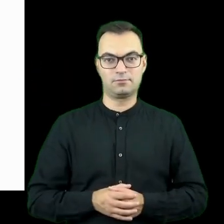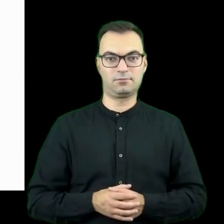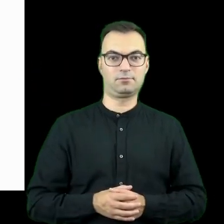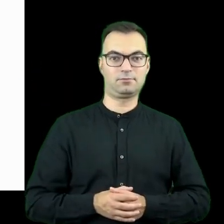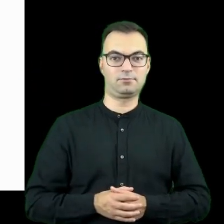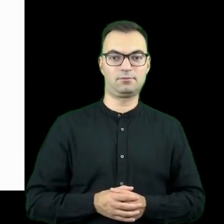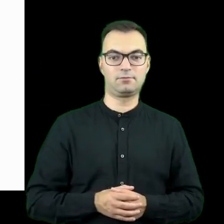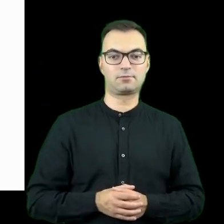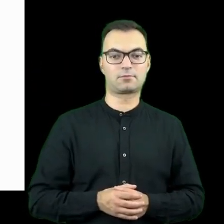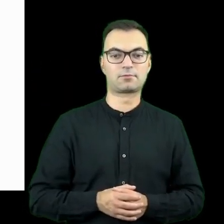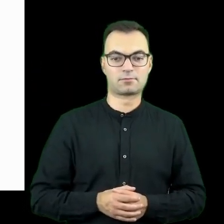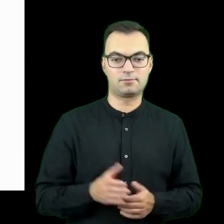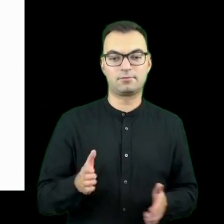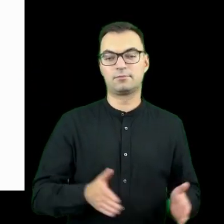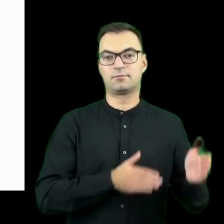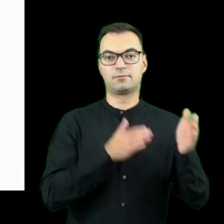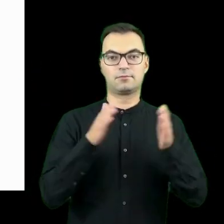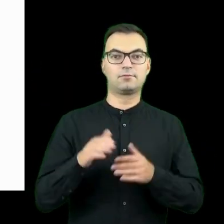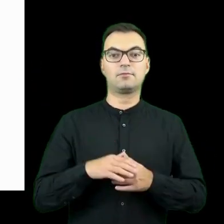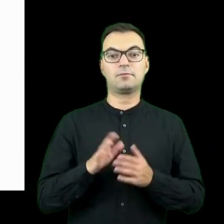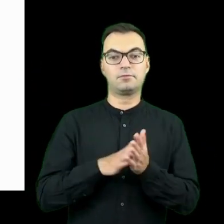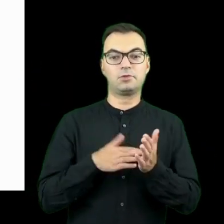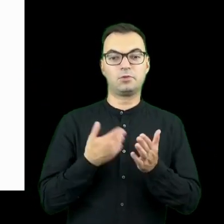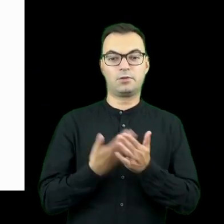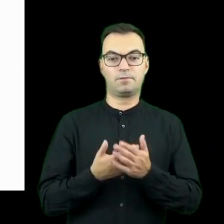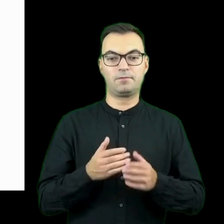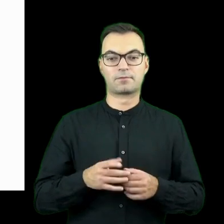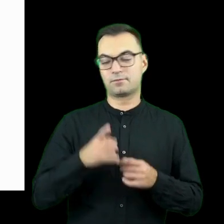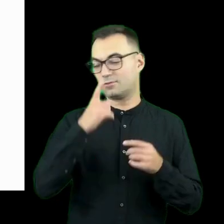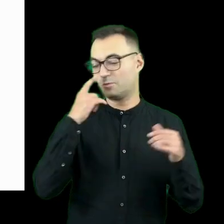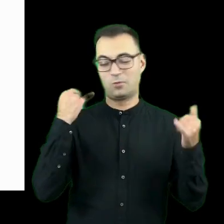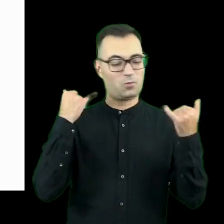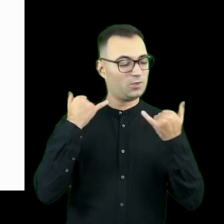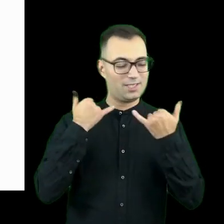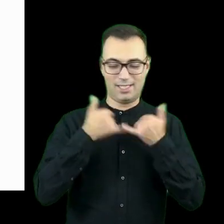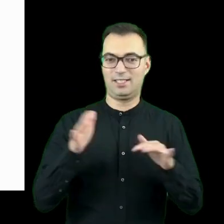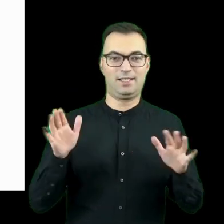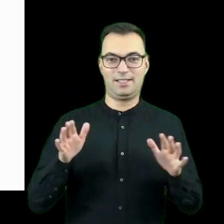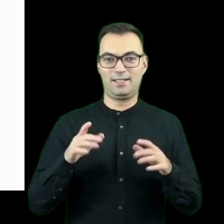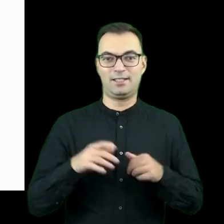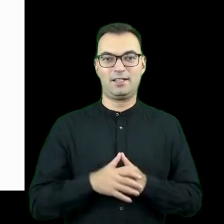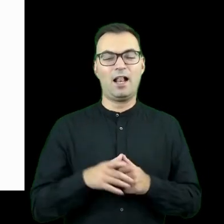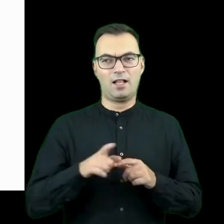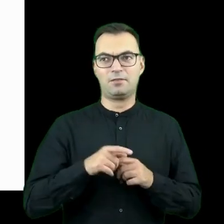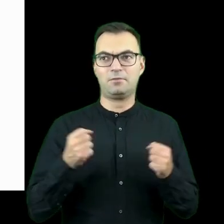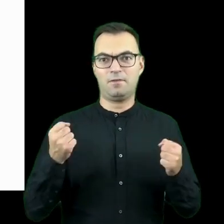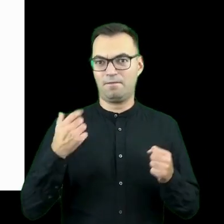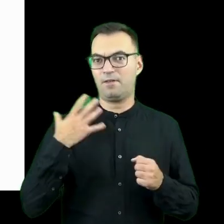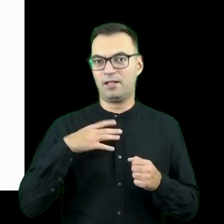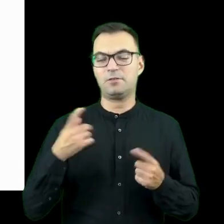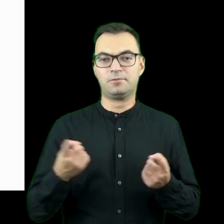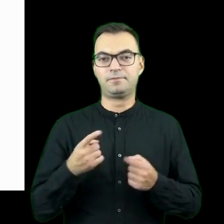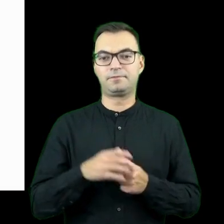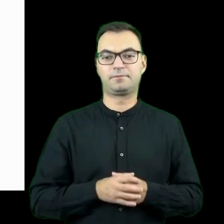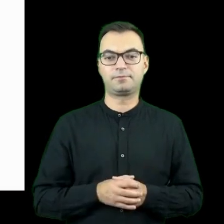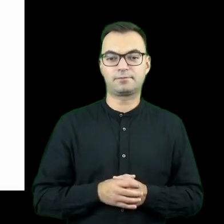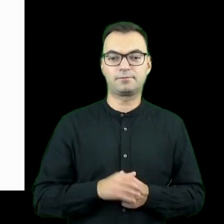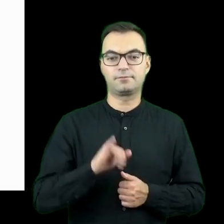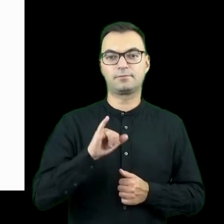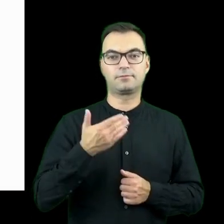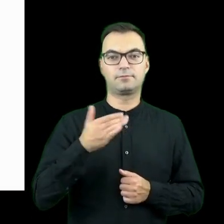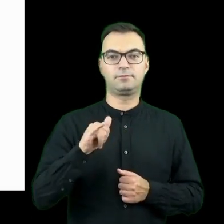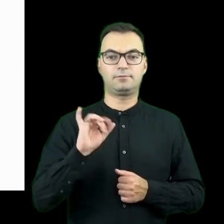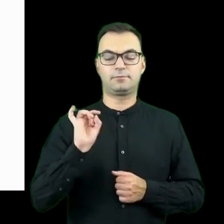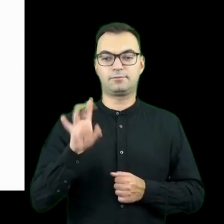wykluczenia społecznego. Drugim przykładem, który jest zupełnie inny, realizacyjny, ale też bardzo mocno i warty upowszechniania, jest